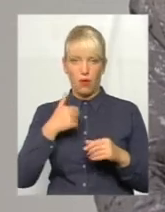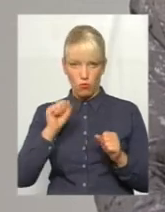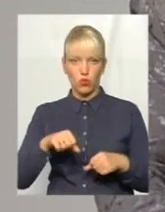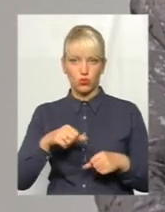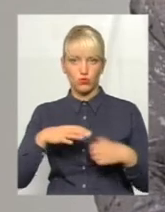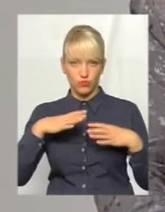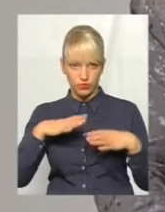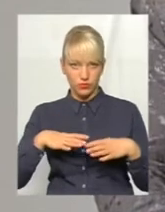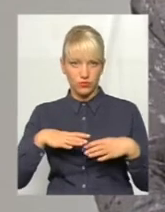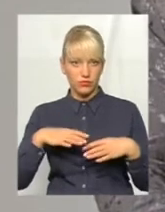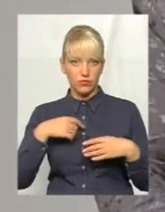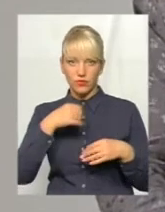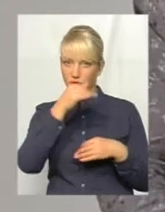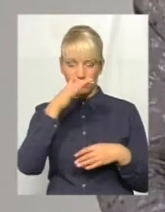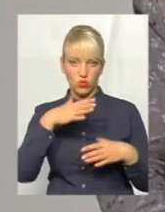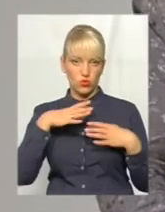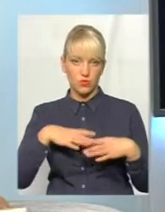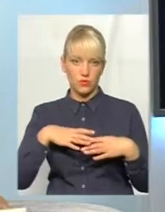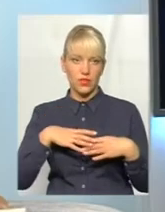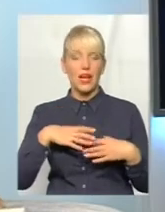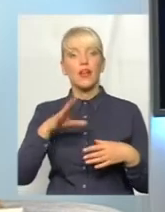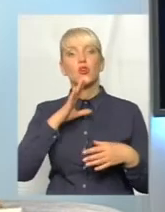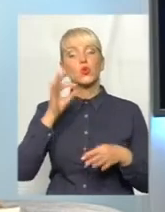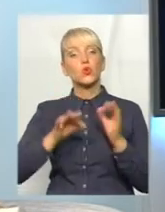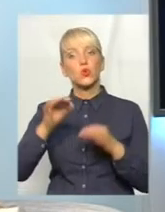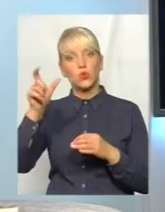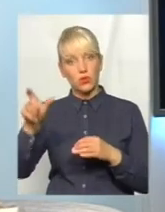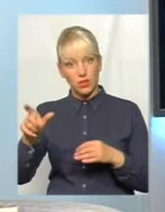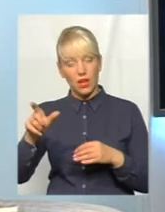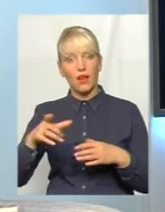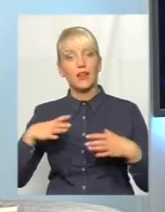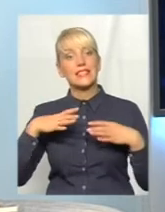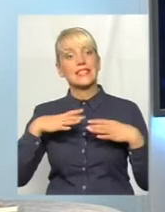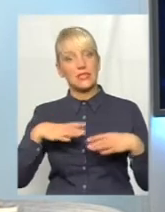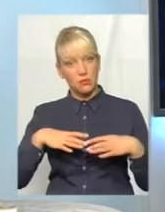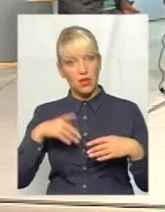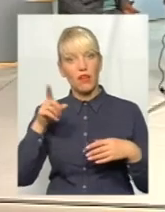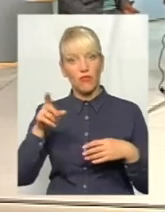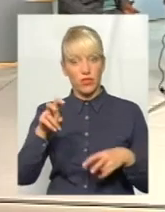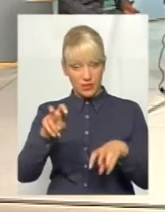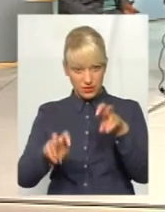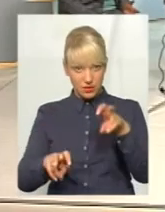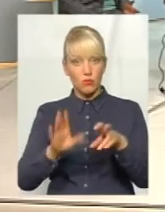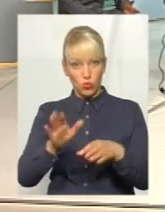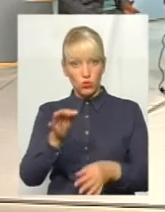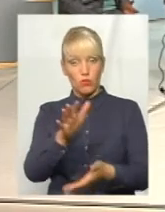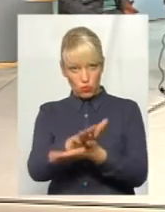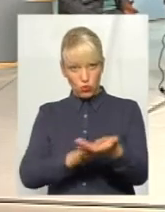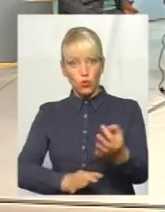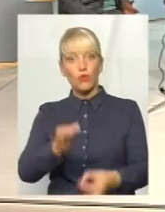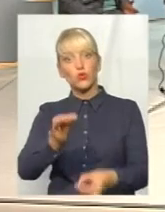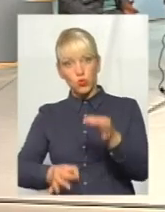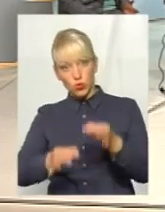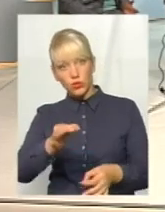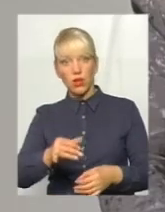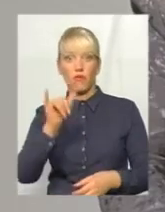з цим всім, що є зараз? Суддя змирилася, бо її є крісло, і вона далі втішається, і буде далі судити тих людей, бо